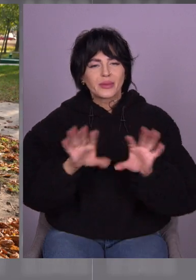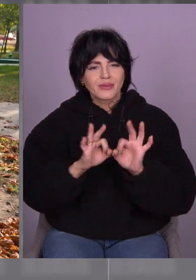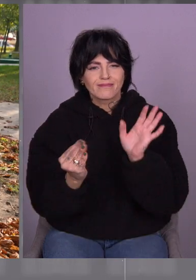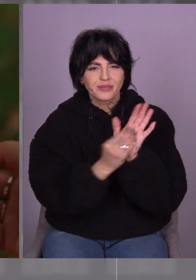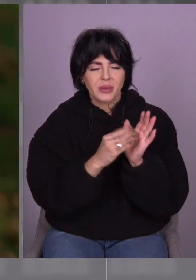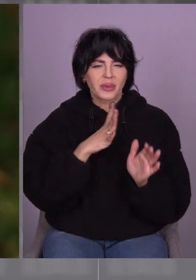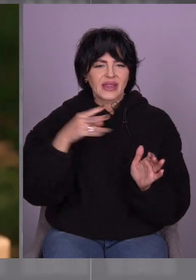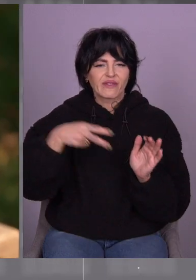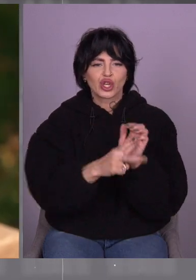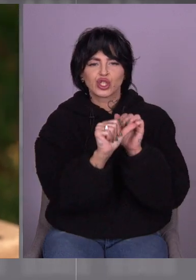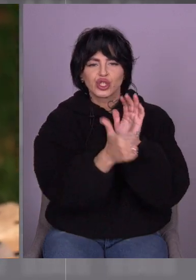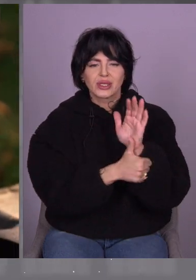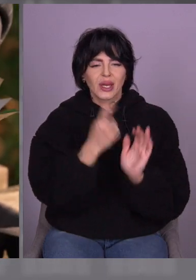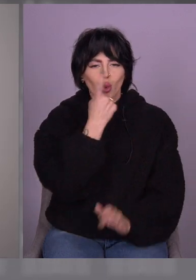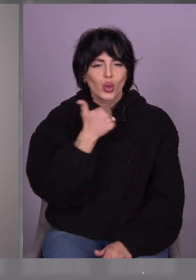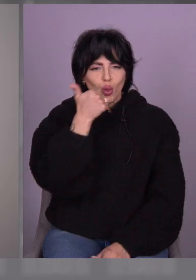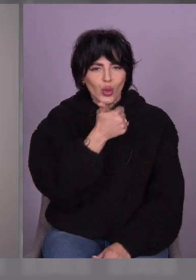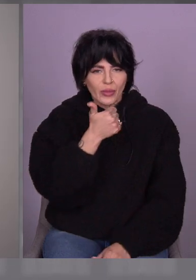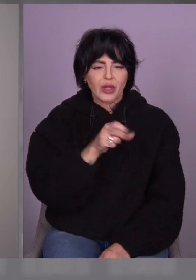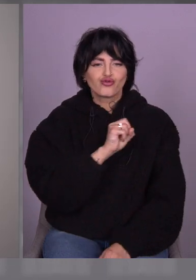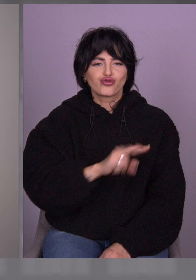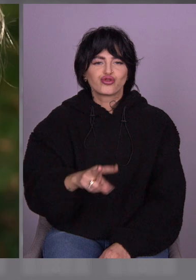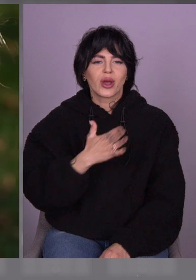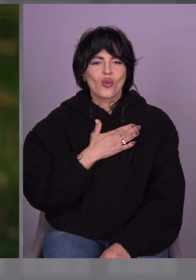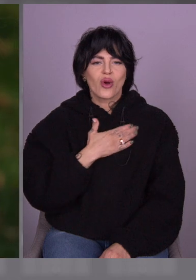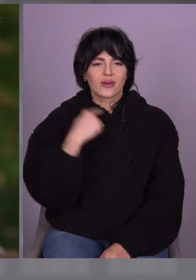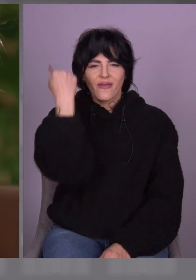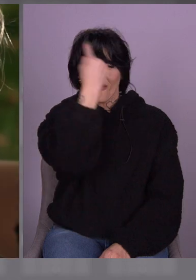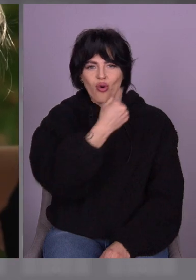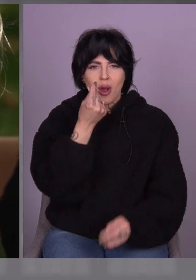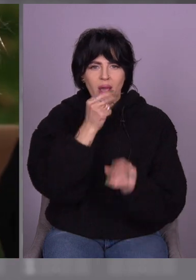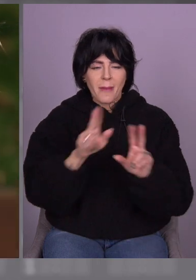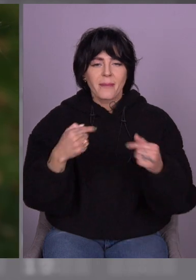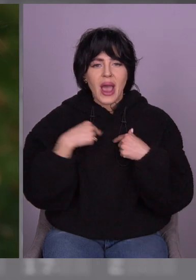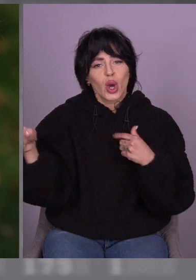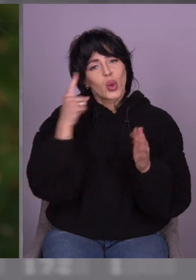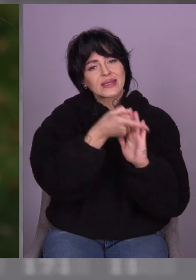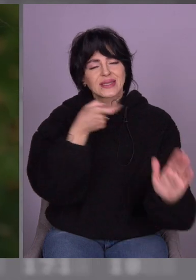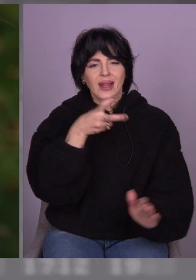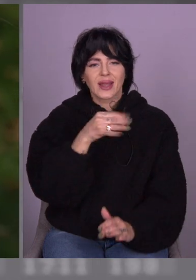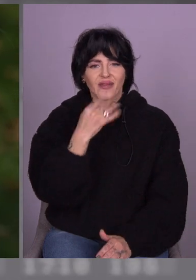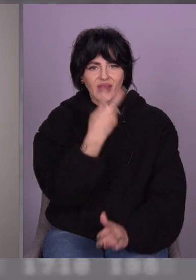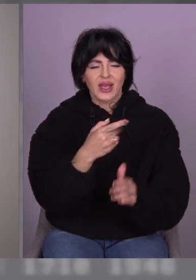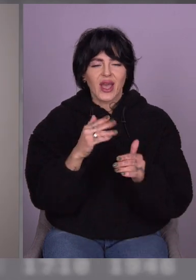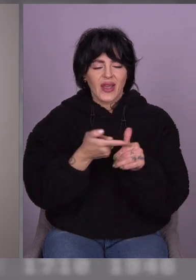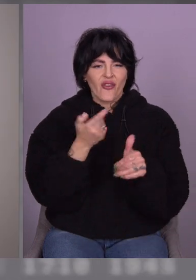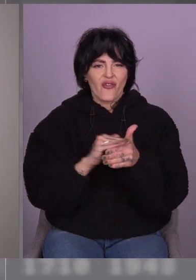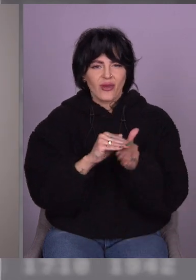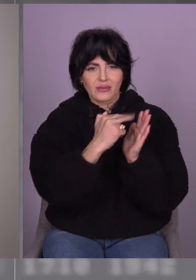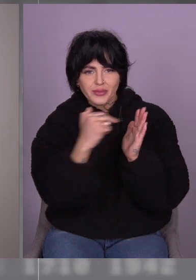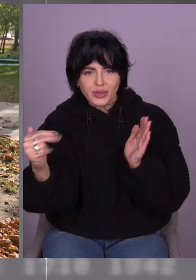2016 році ще. Бо там мій портретик має впізнати. Там ж і написано Оленка Декрасова.